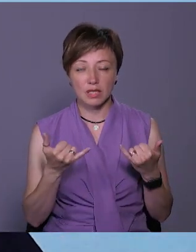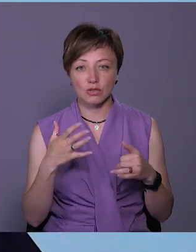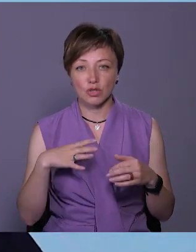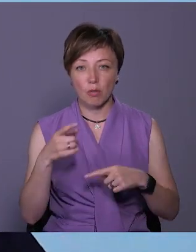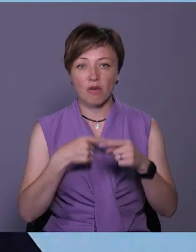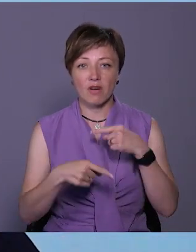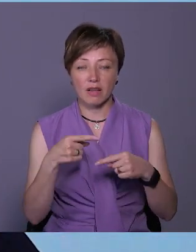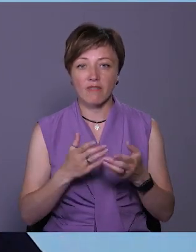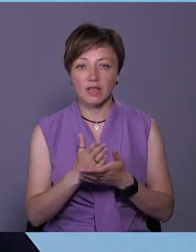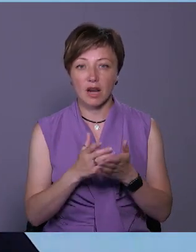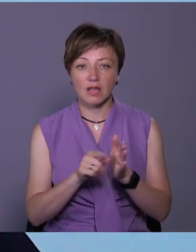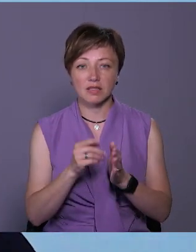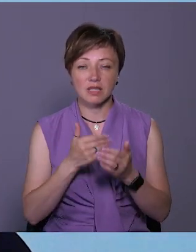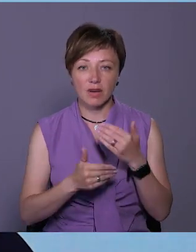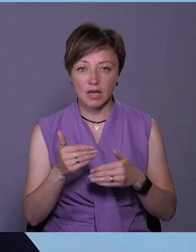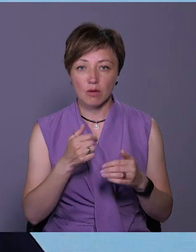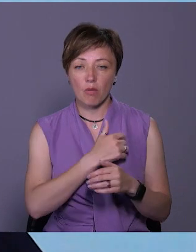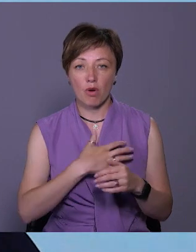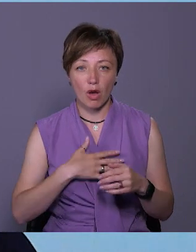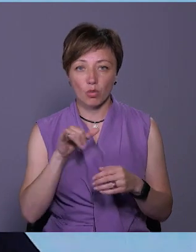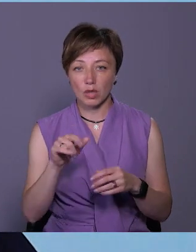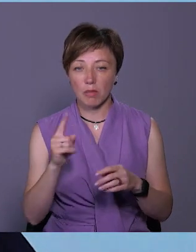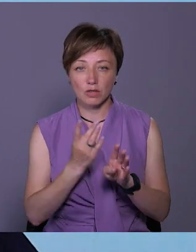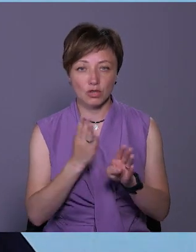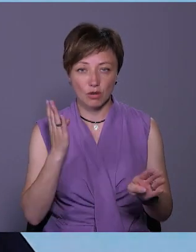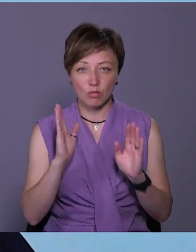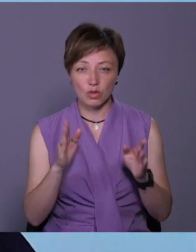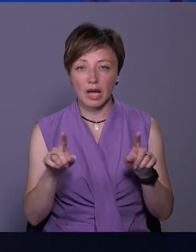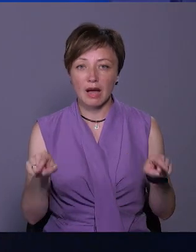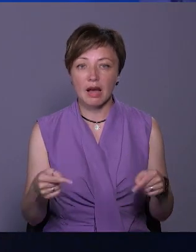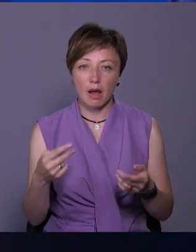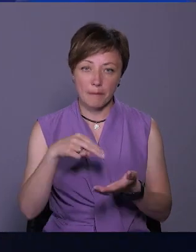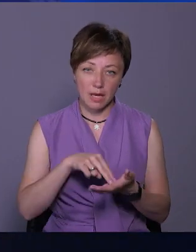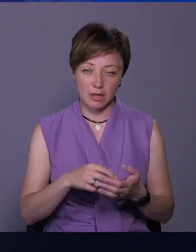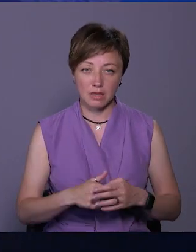повернення саме ветеранів з інвалідністю поранених, то в них перш за все буде їх реабілітація.